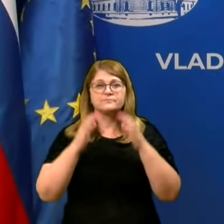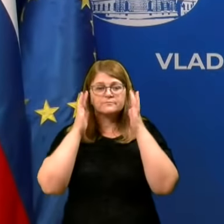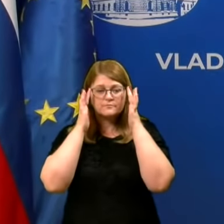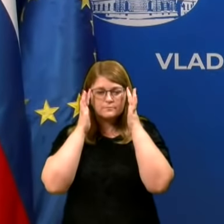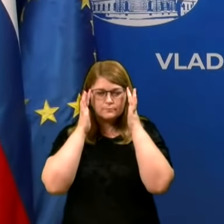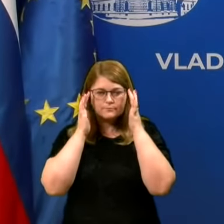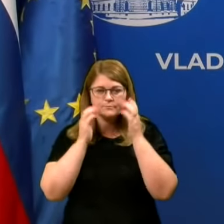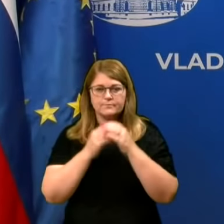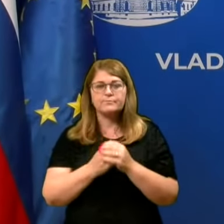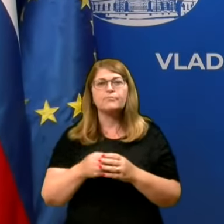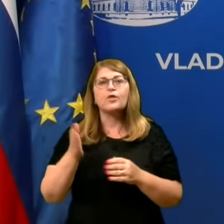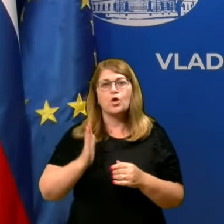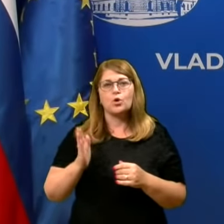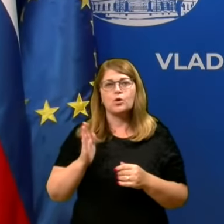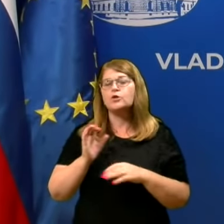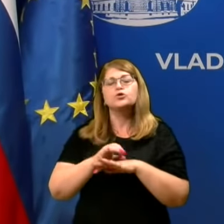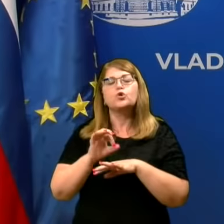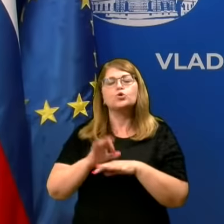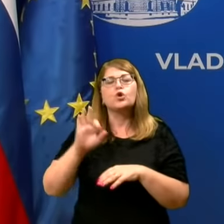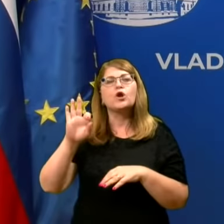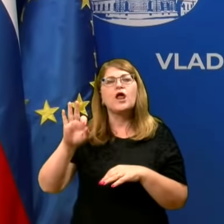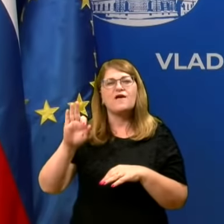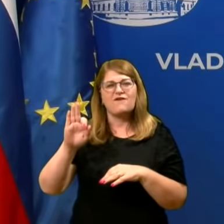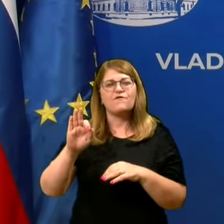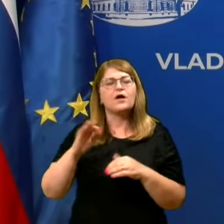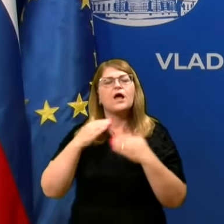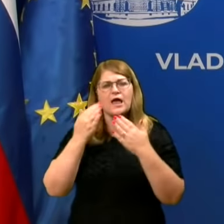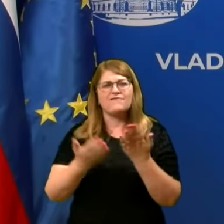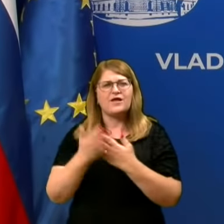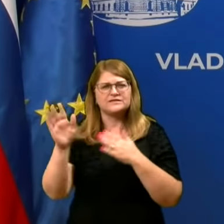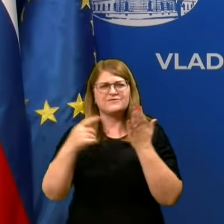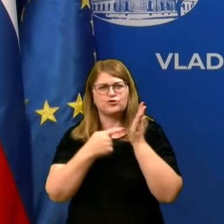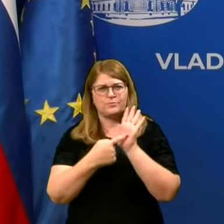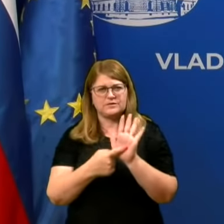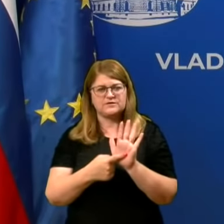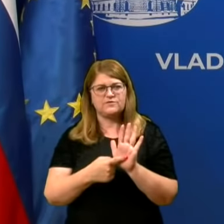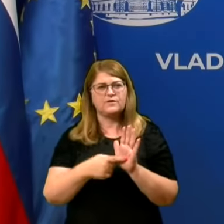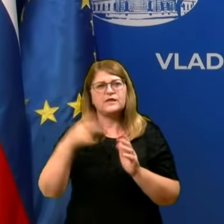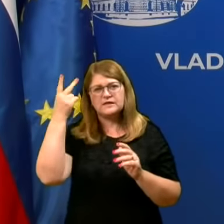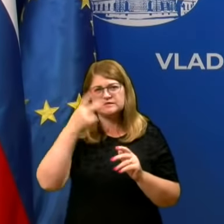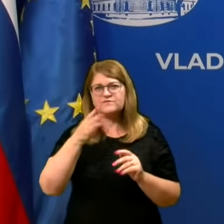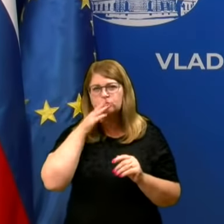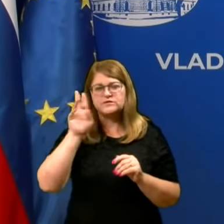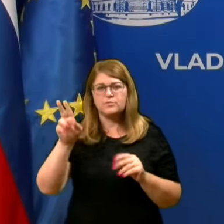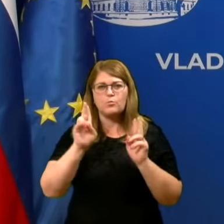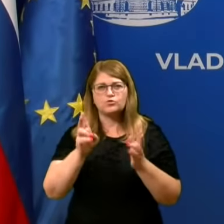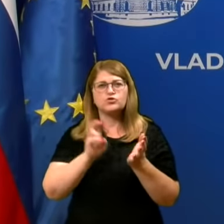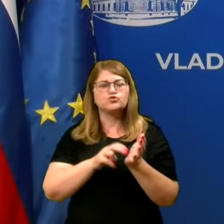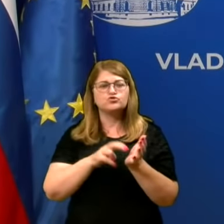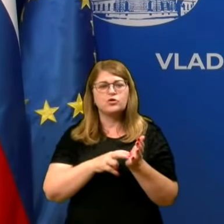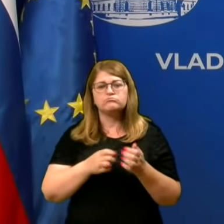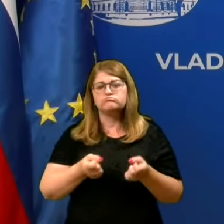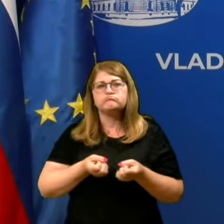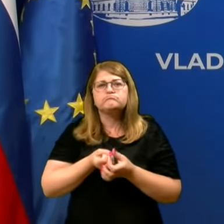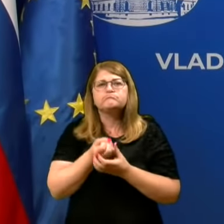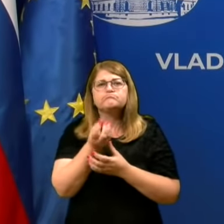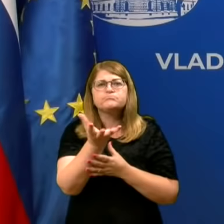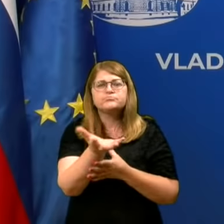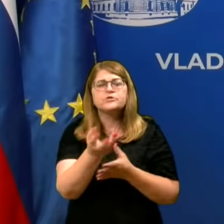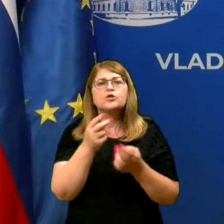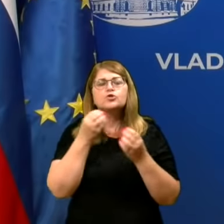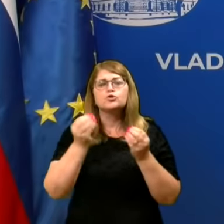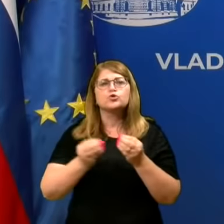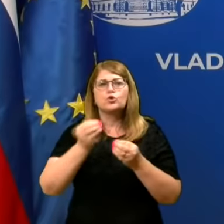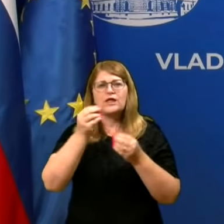Dr. Fangel, najlepša hvala za vašo predstavitev. Seveda boste imeli možnost še posredovati kakšne dodatne